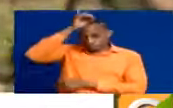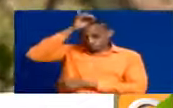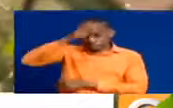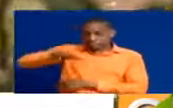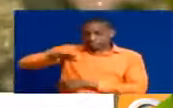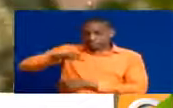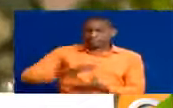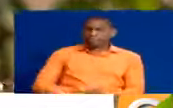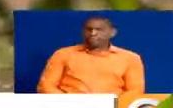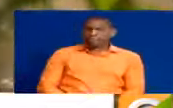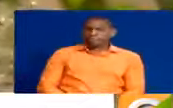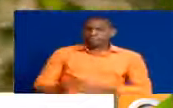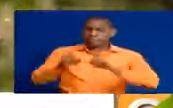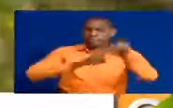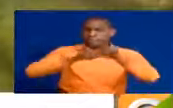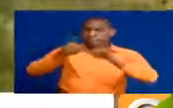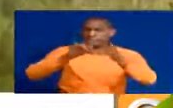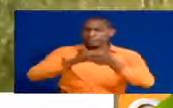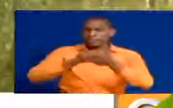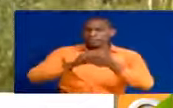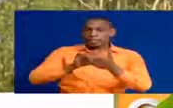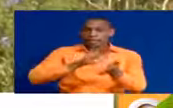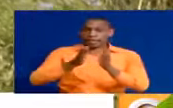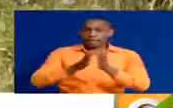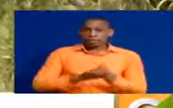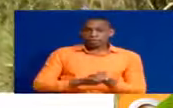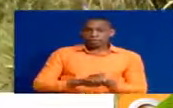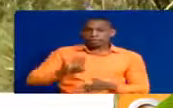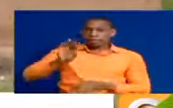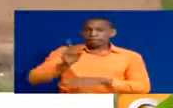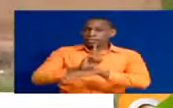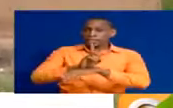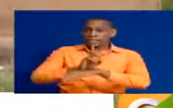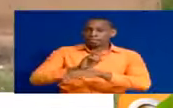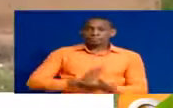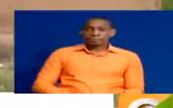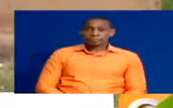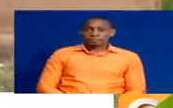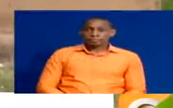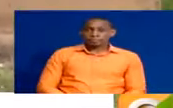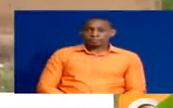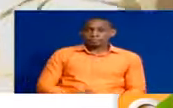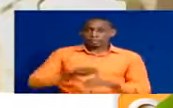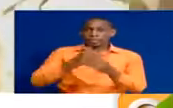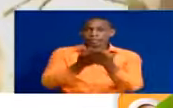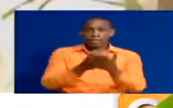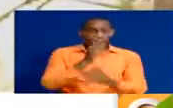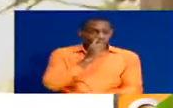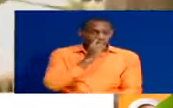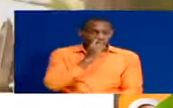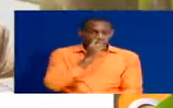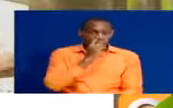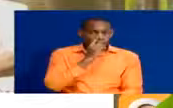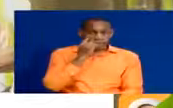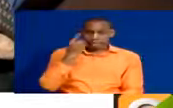chakaweri. Safari ambayo humchukua takriba dakika harubaini. Anapuwasili nyumbani.